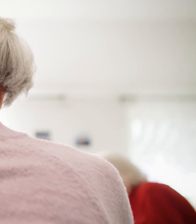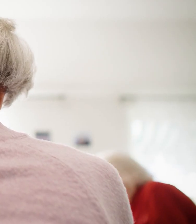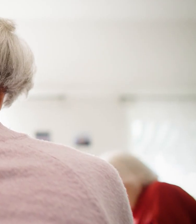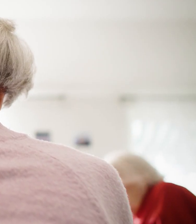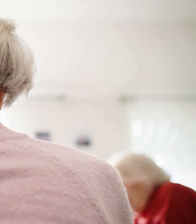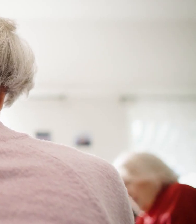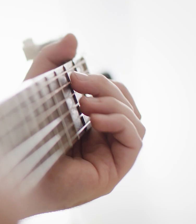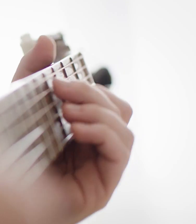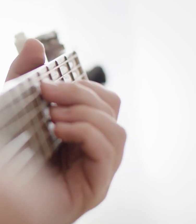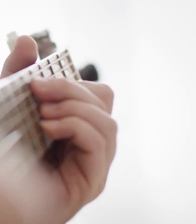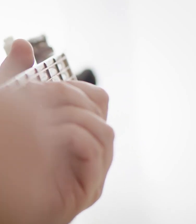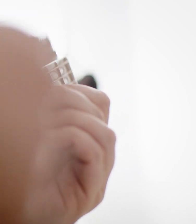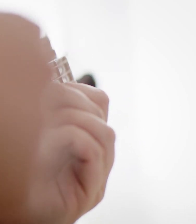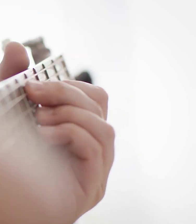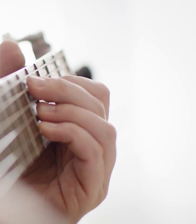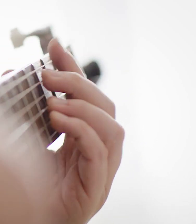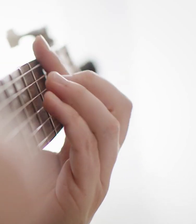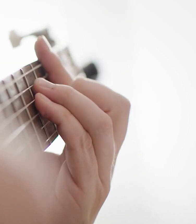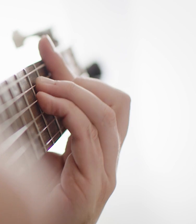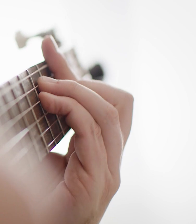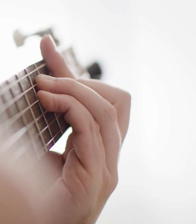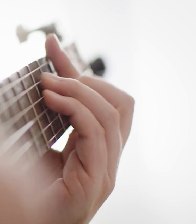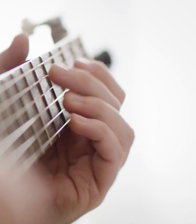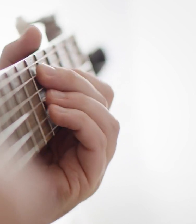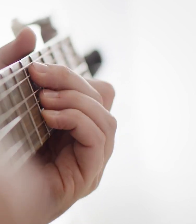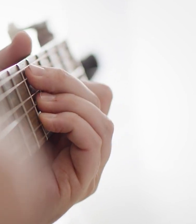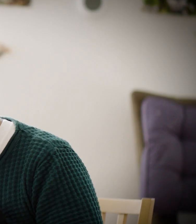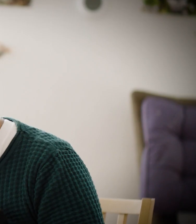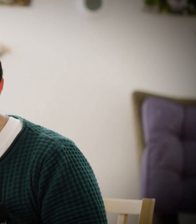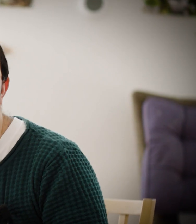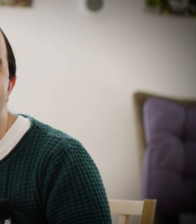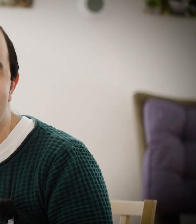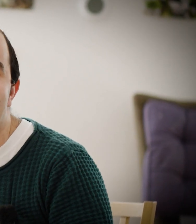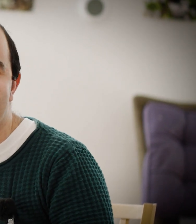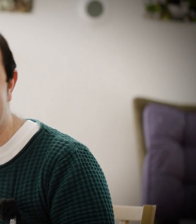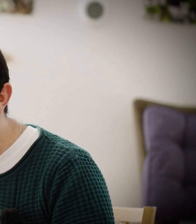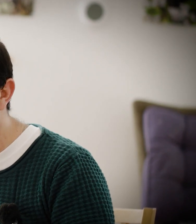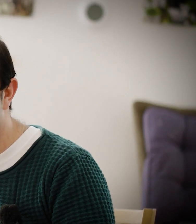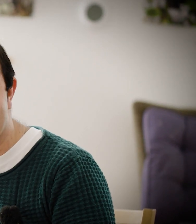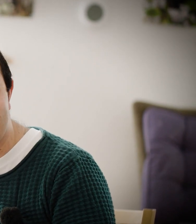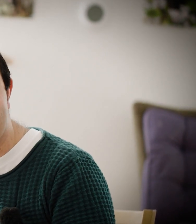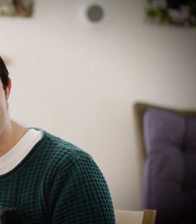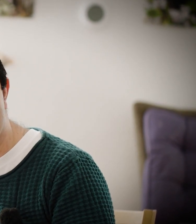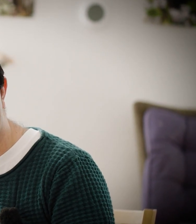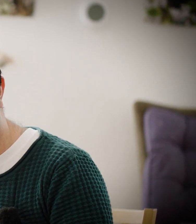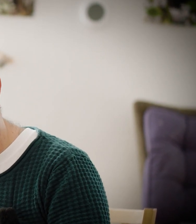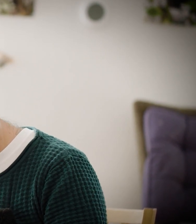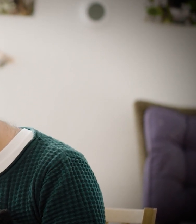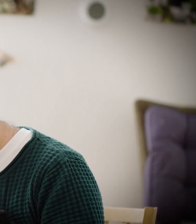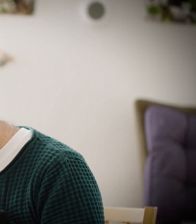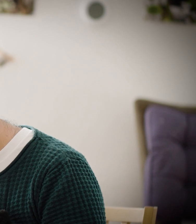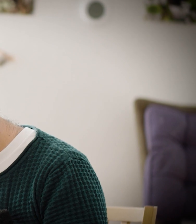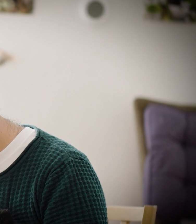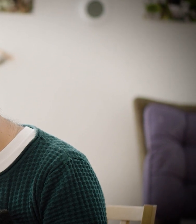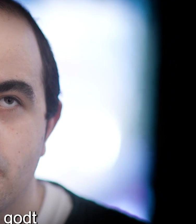En ring med Fereld. gjør jeg som i. Å der, det er ikke fort! Nei, du, det delte jeg litt da.